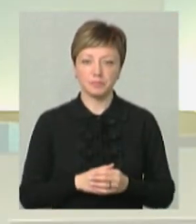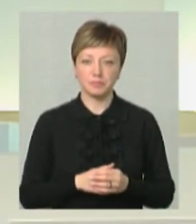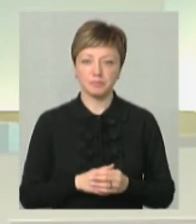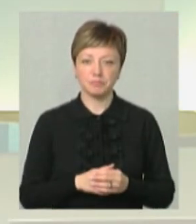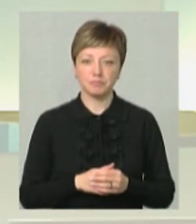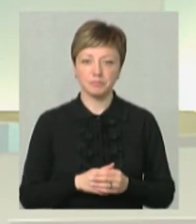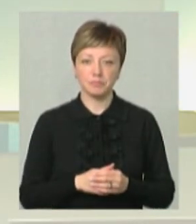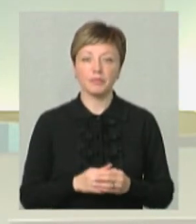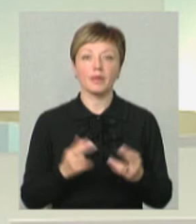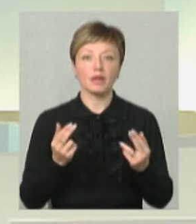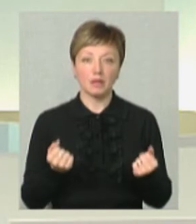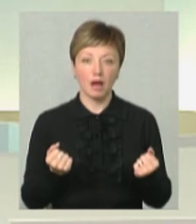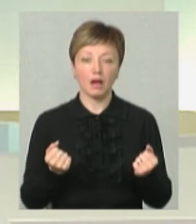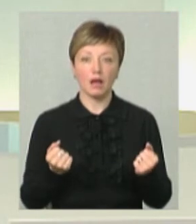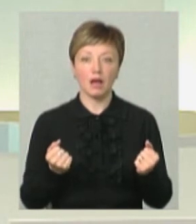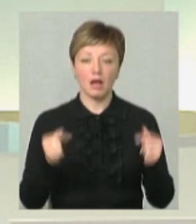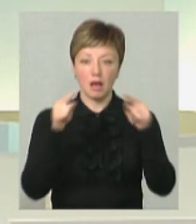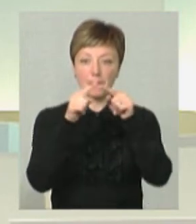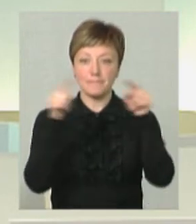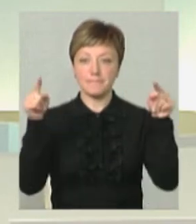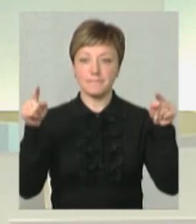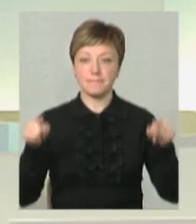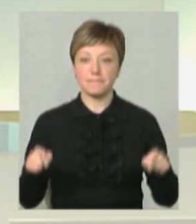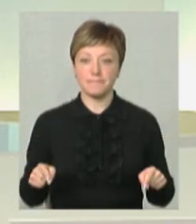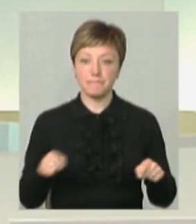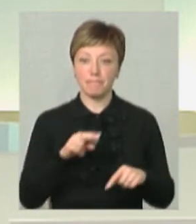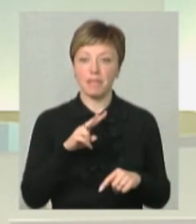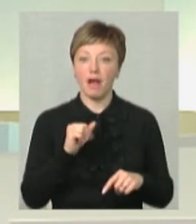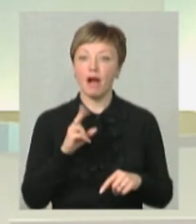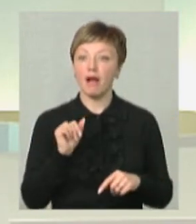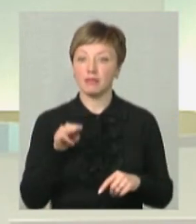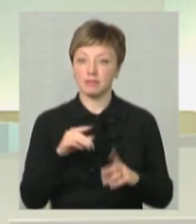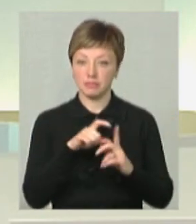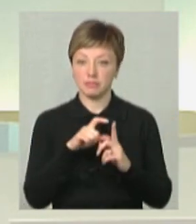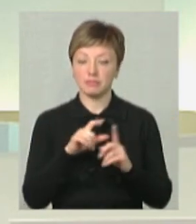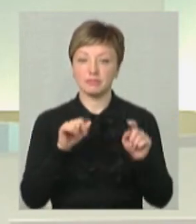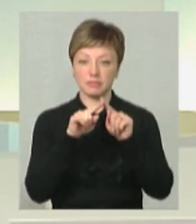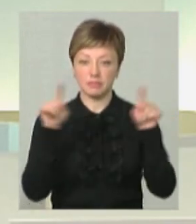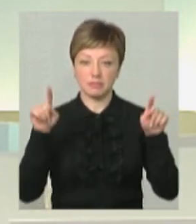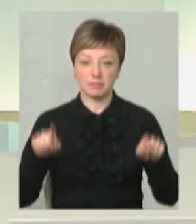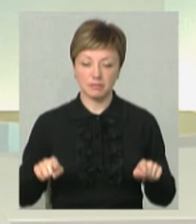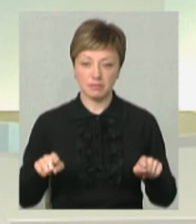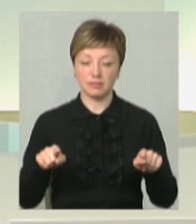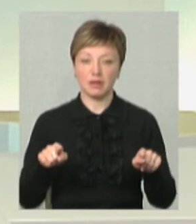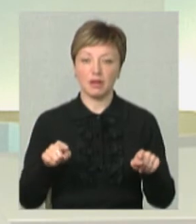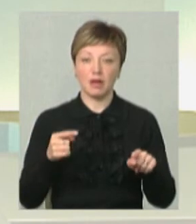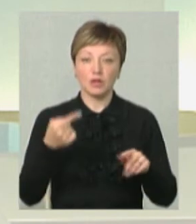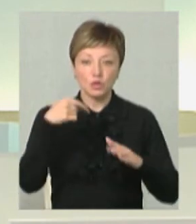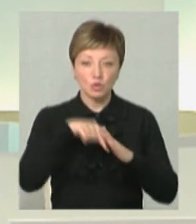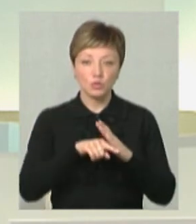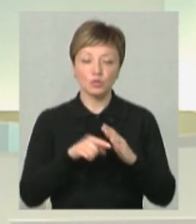Так, плакат, власне кажучи, і природа його, і суть така, що він